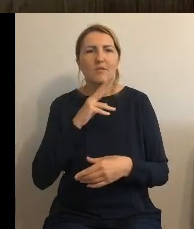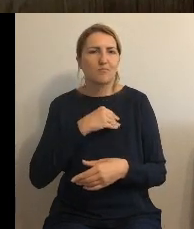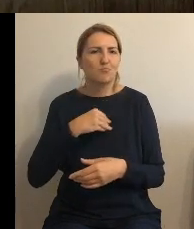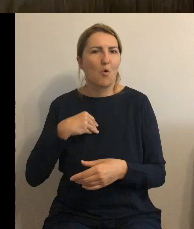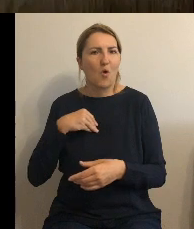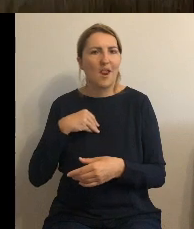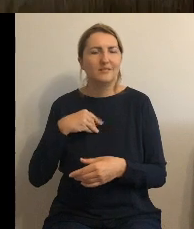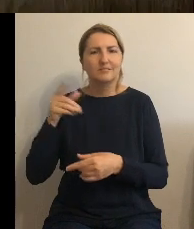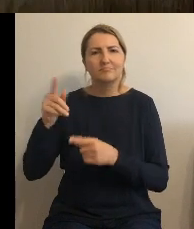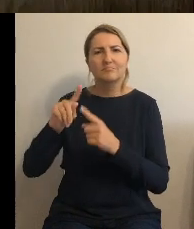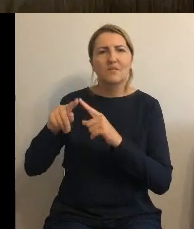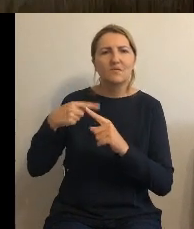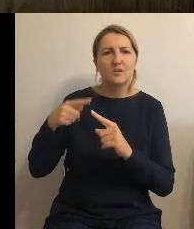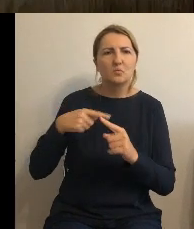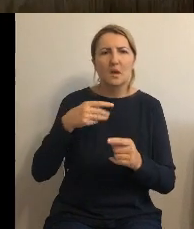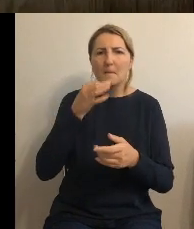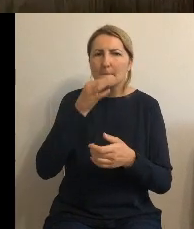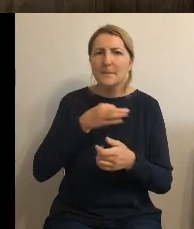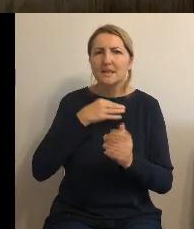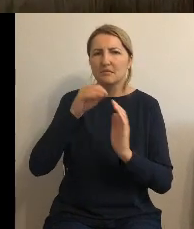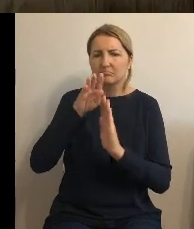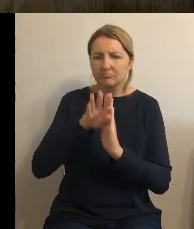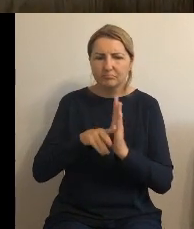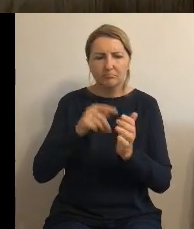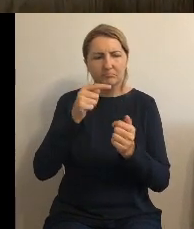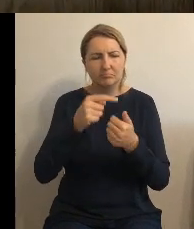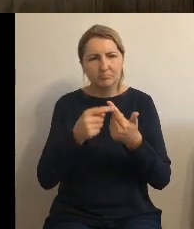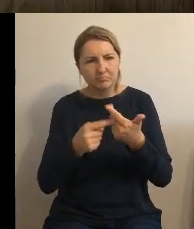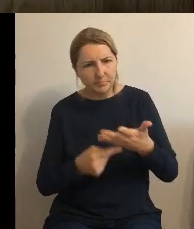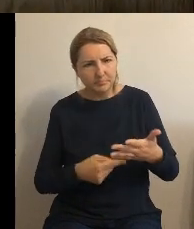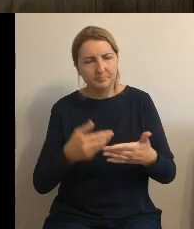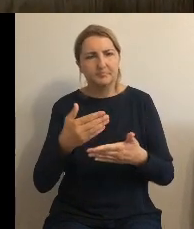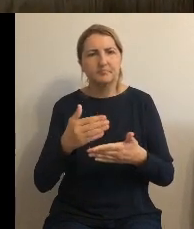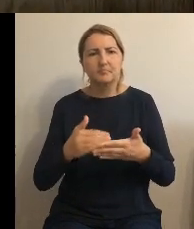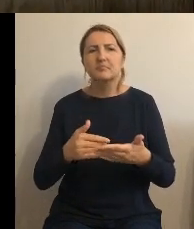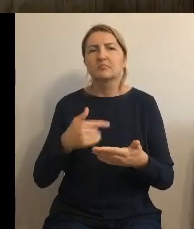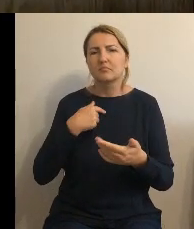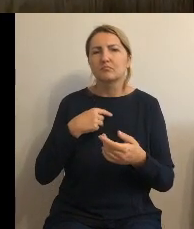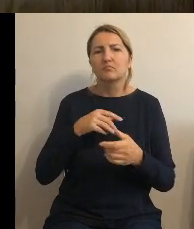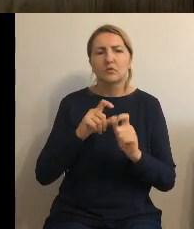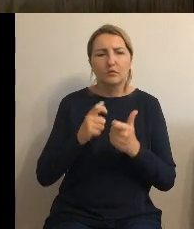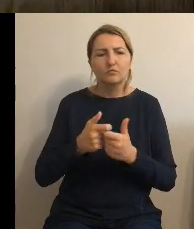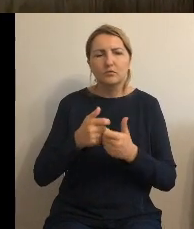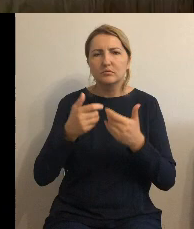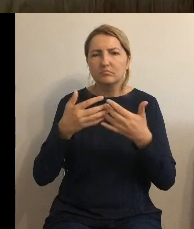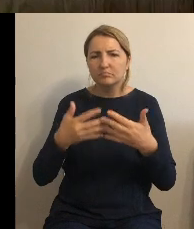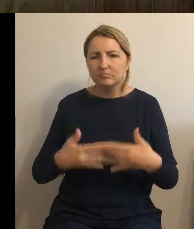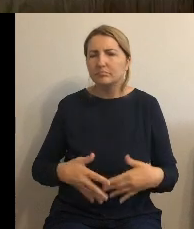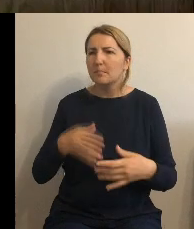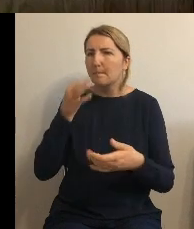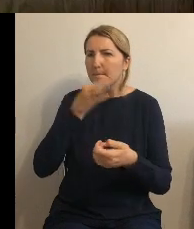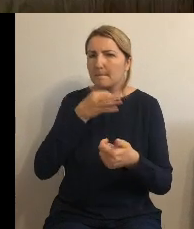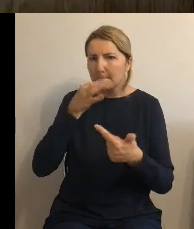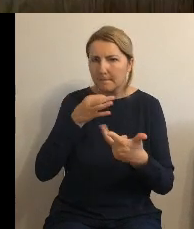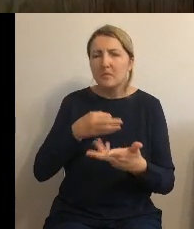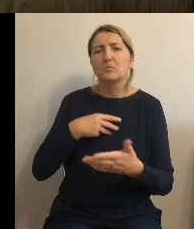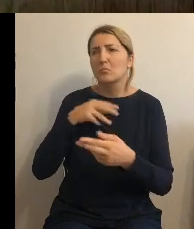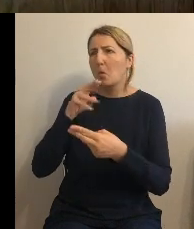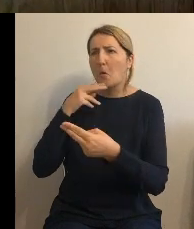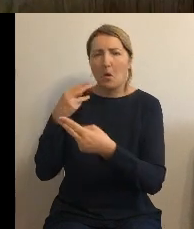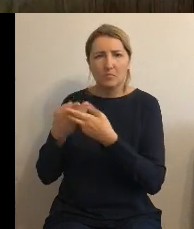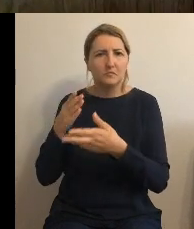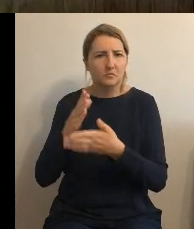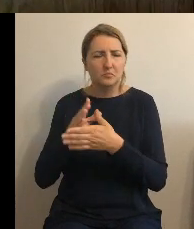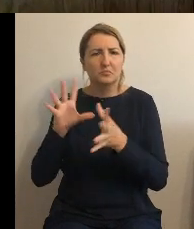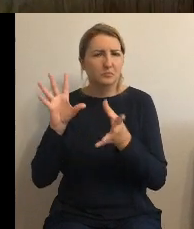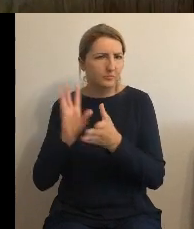było z nimi ustalać rozwiązywać te wszystkie informacje o które oni się pytali no i temat temat przez